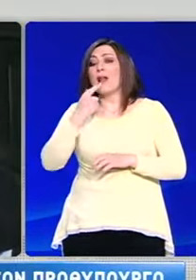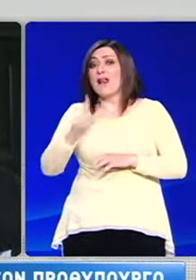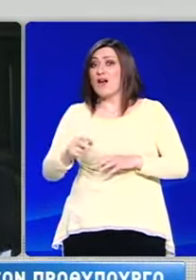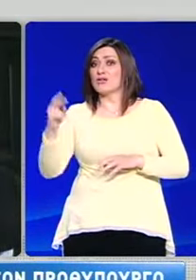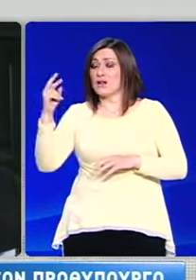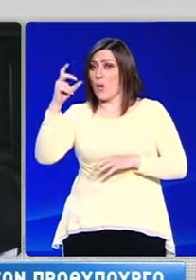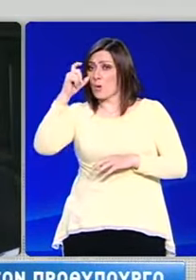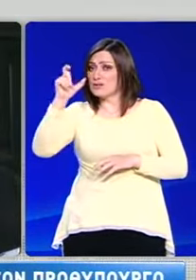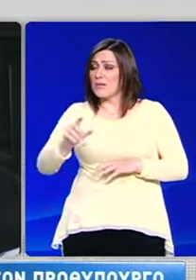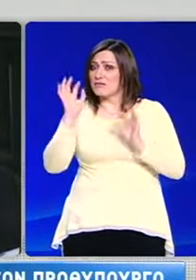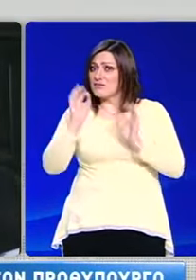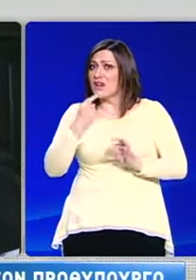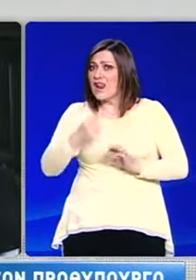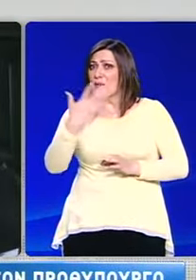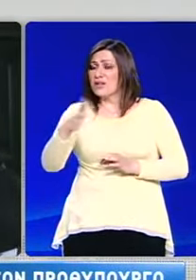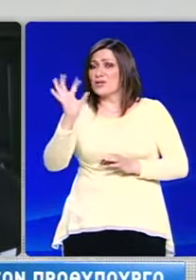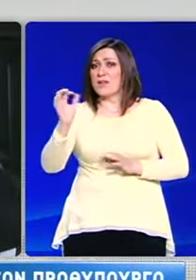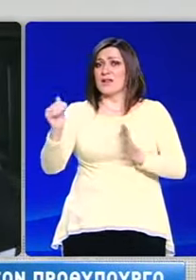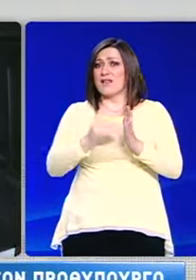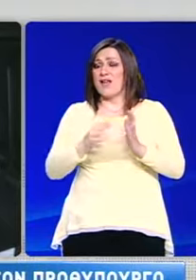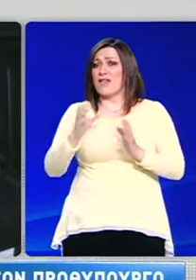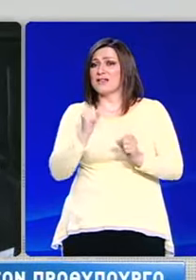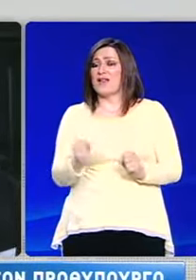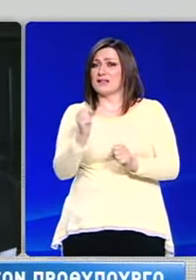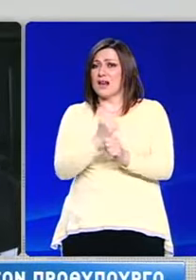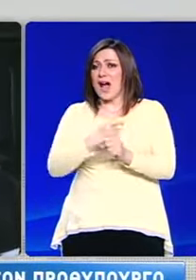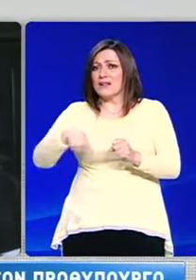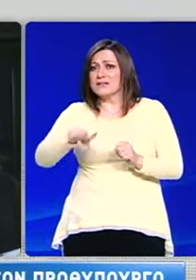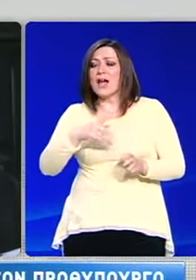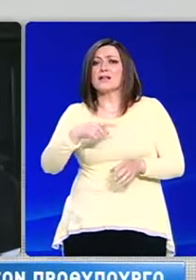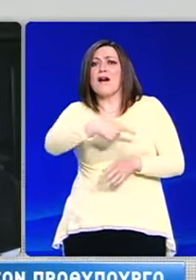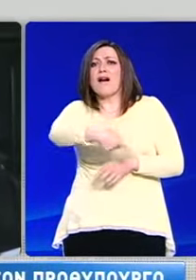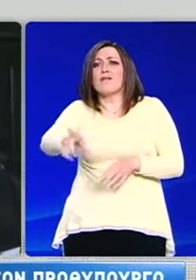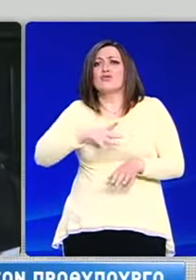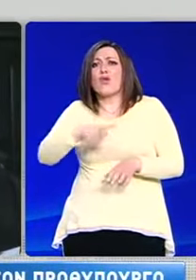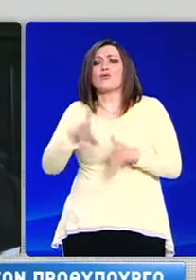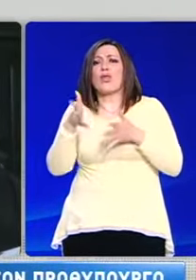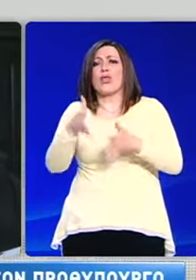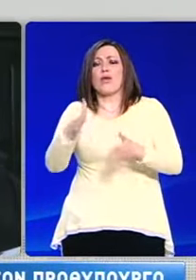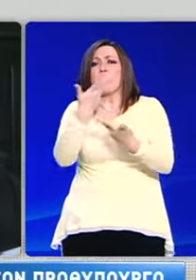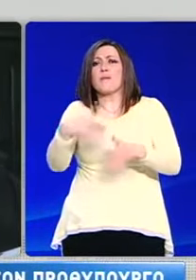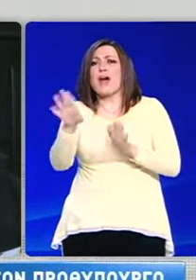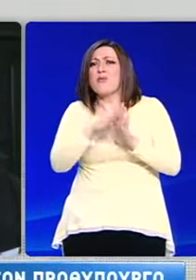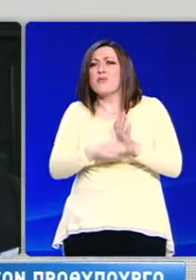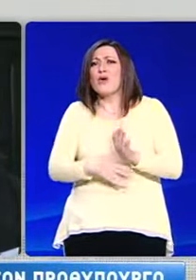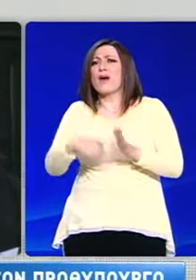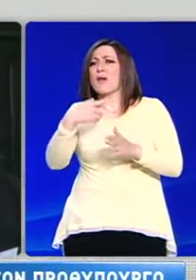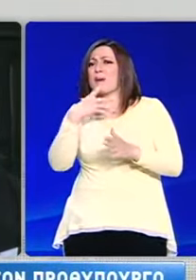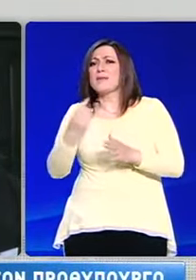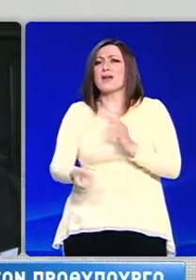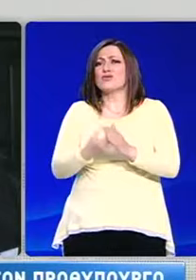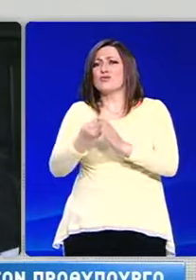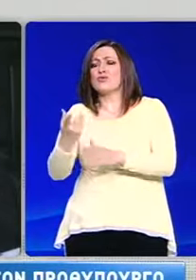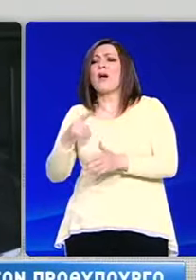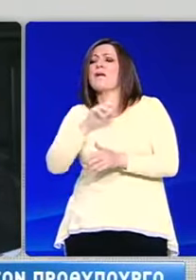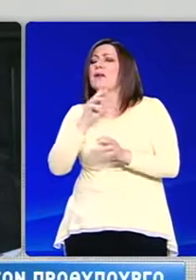550.000 θέσεις εργασίας σε έναν λαό που τον εξαπάτησε με δύο ζάπια και με 18 προεκλογικές θέσεις, από τις οποίες